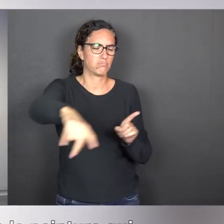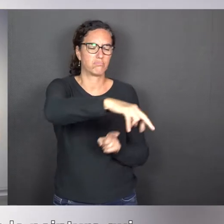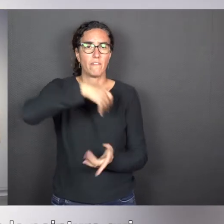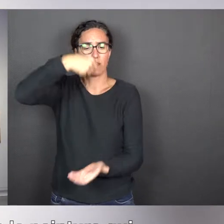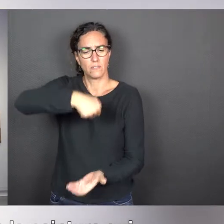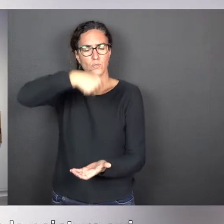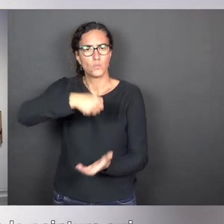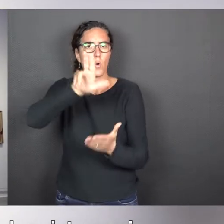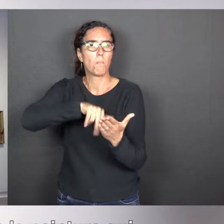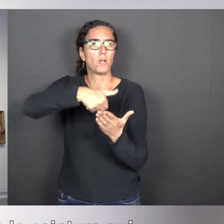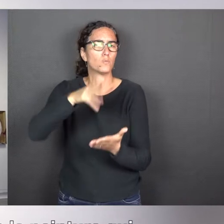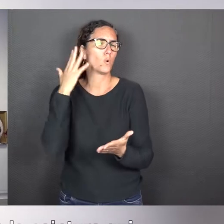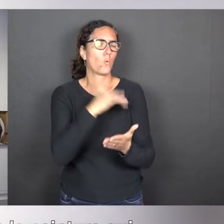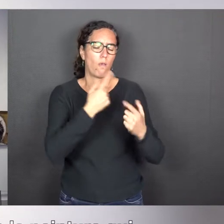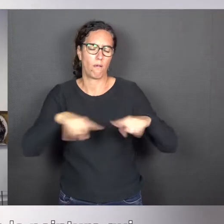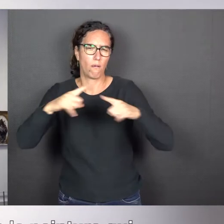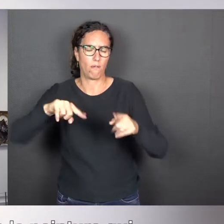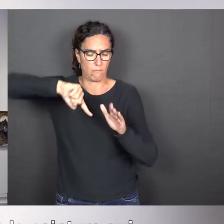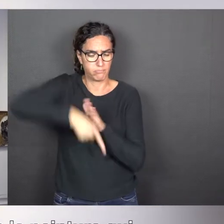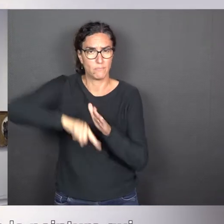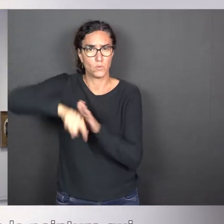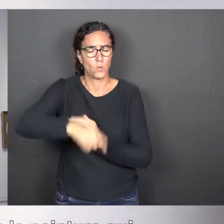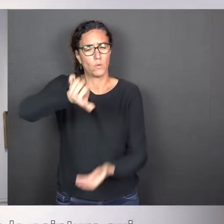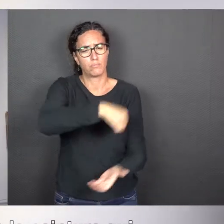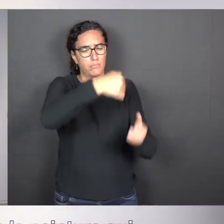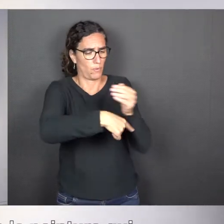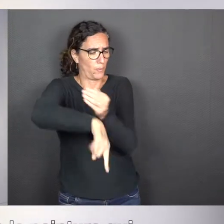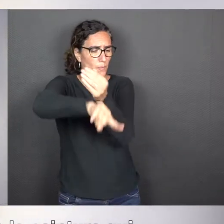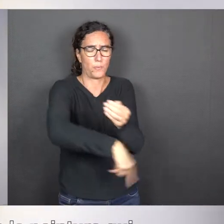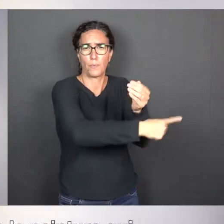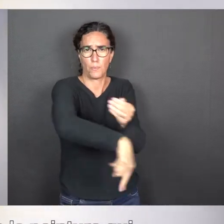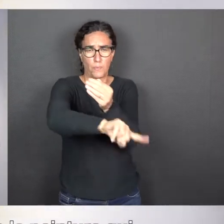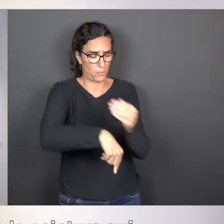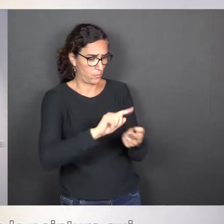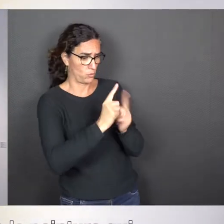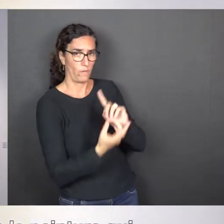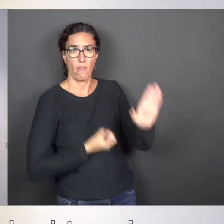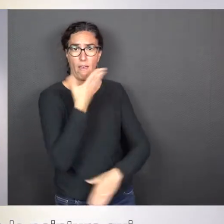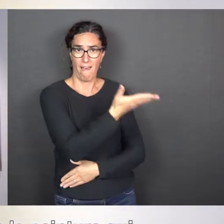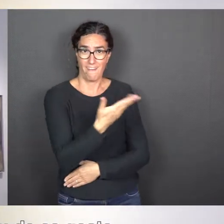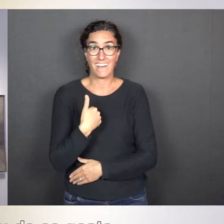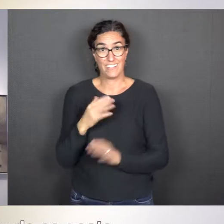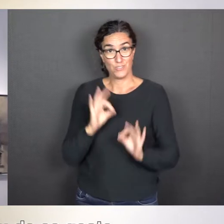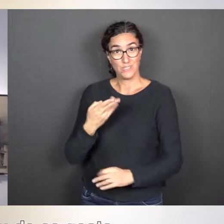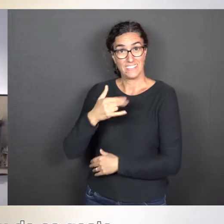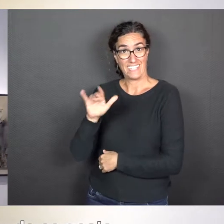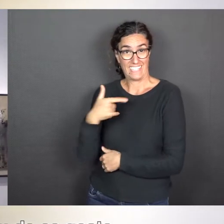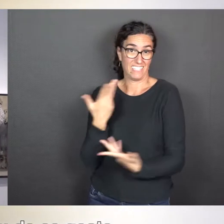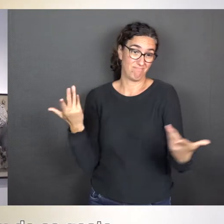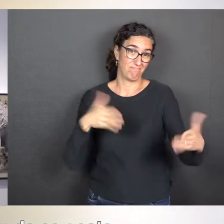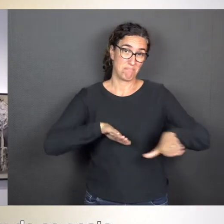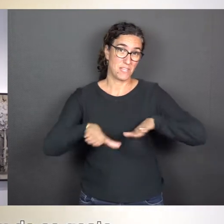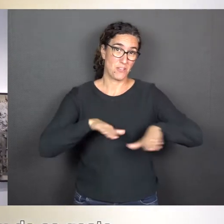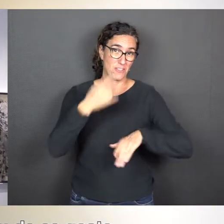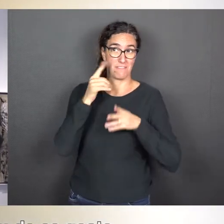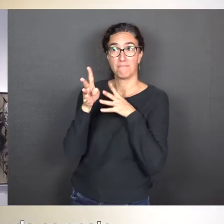par hasard, de la peinture qui s'échappe de peau percée. Donc, c'est une façon de se moquer un petit peu de